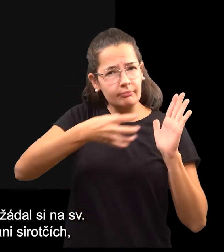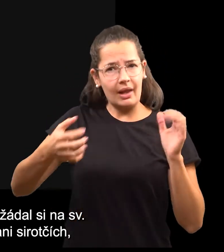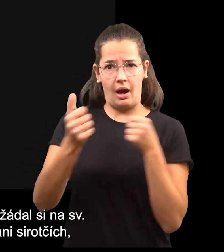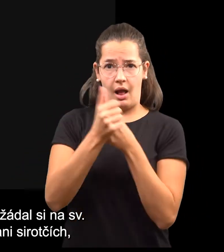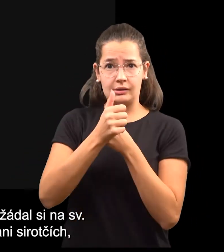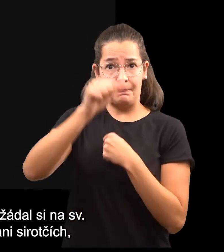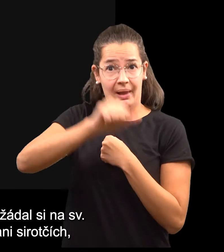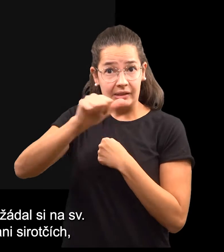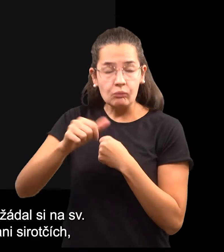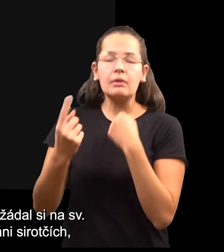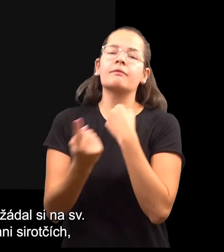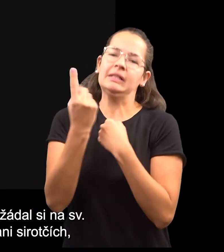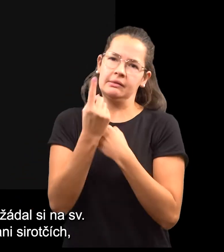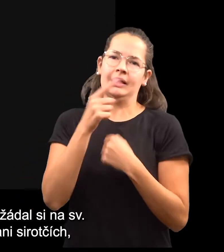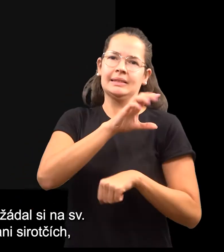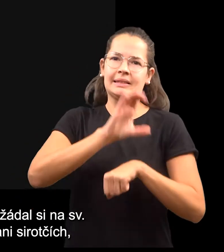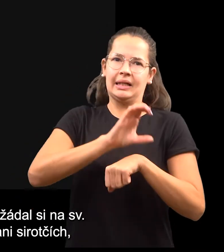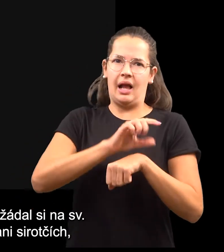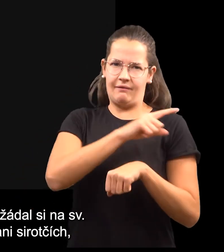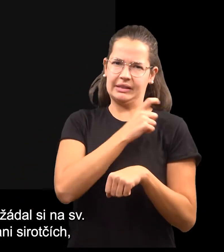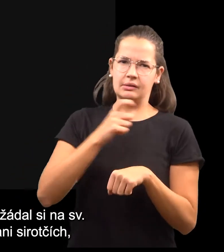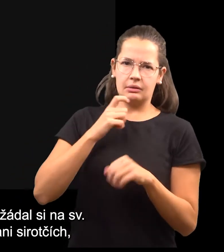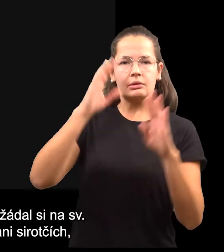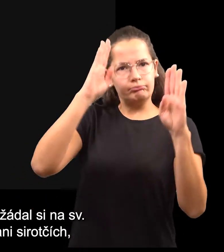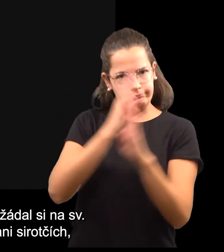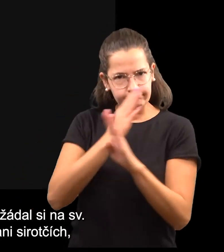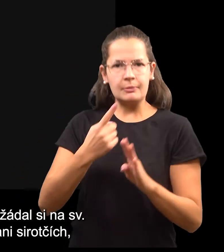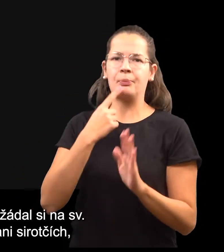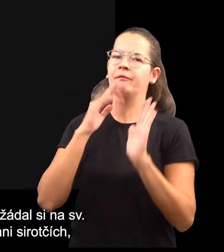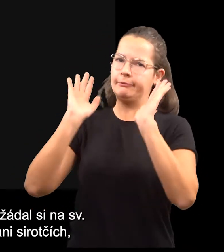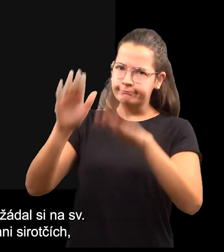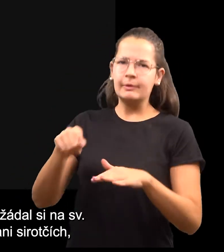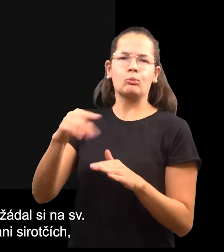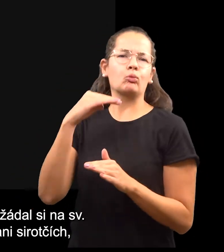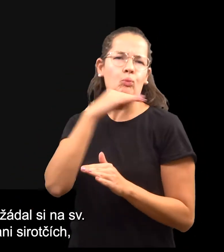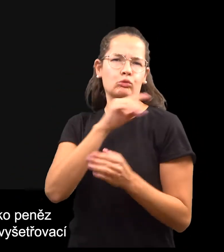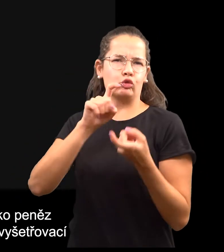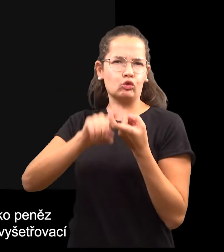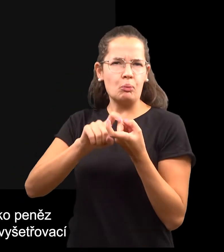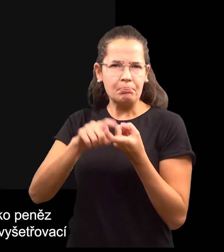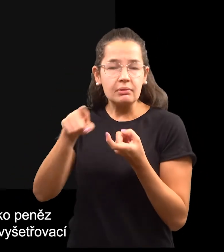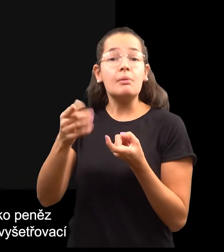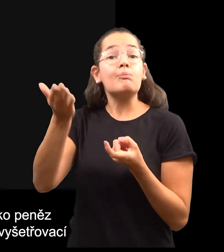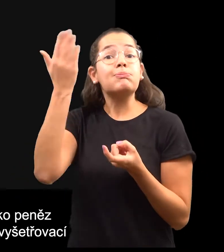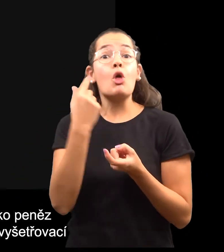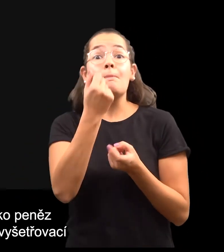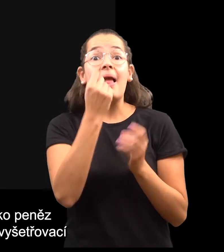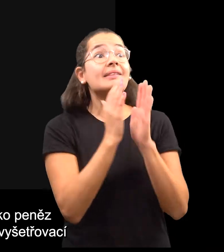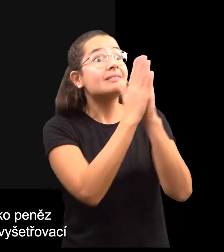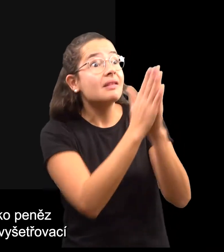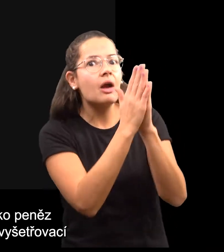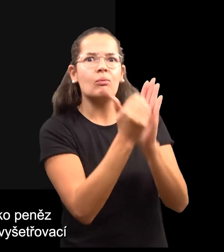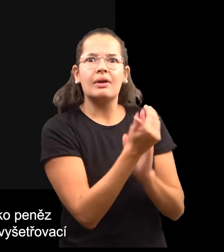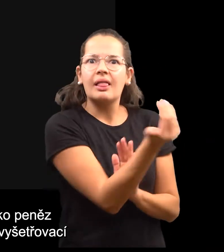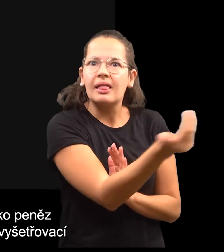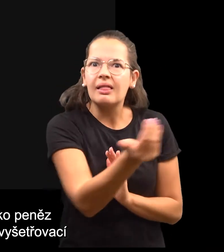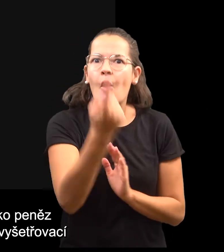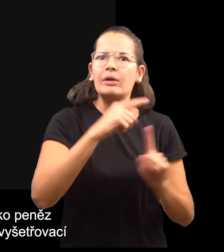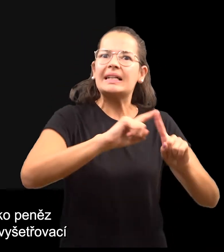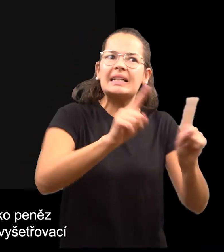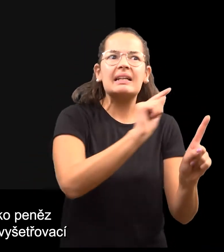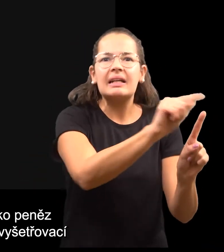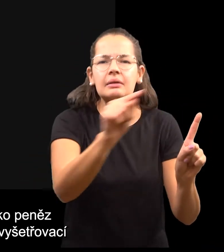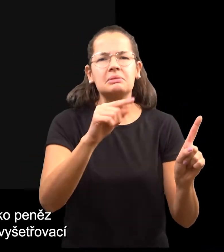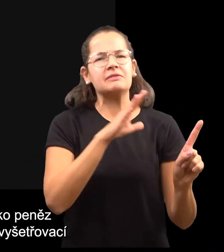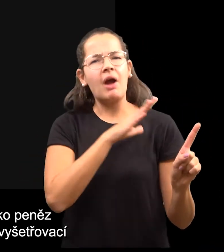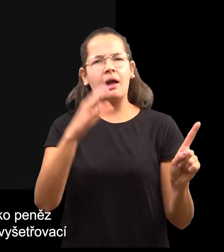Antonín Štump nežádal si na svaté koruně peněz ani státních, ani syrodčích, ani kohokoliv jiného, toliko peněz v